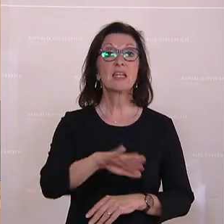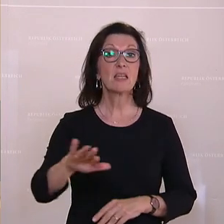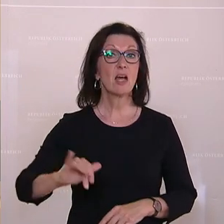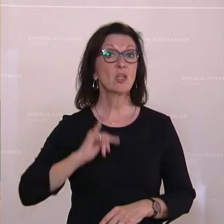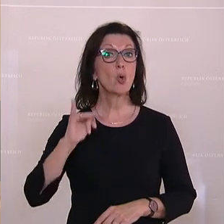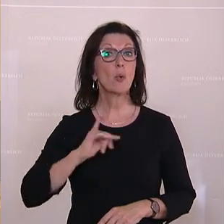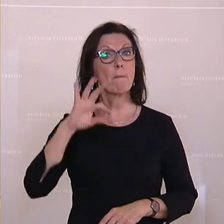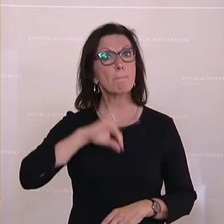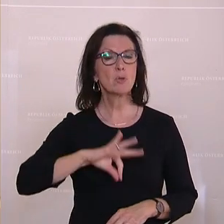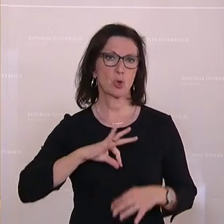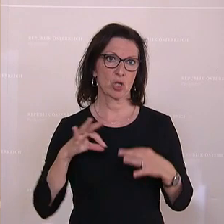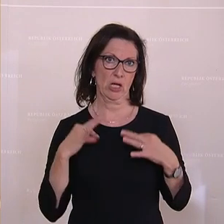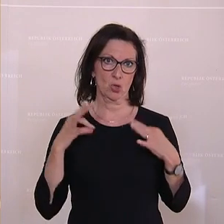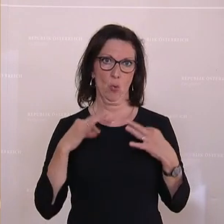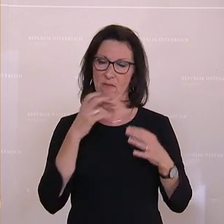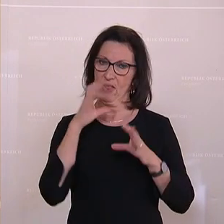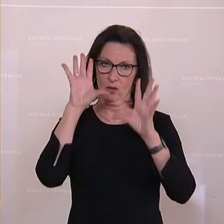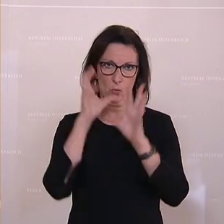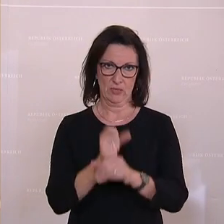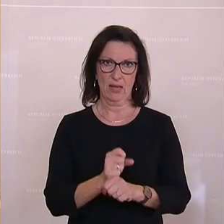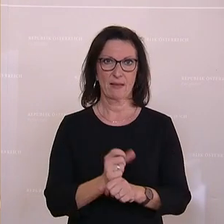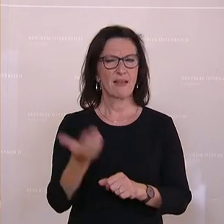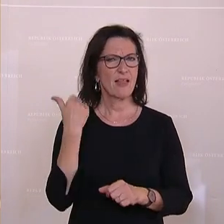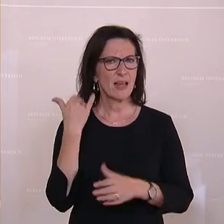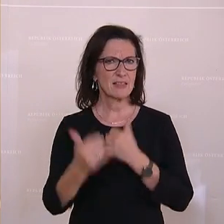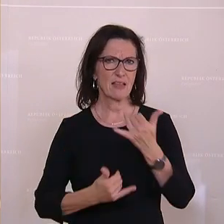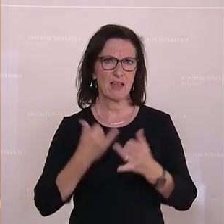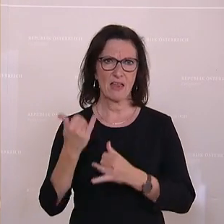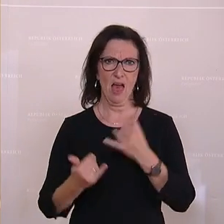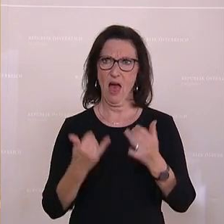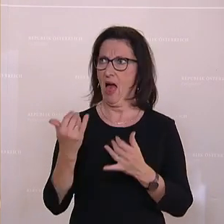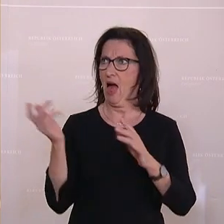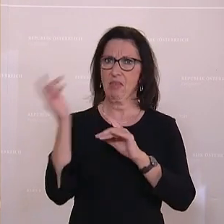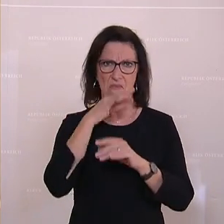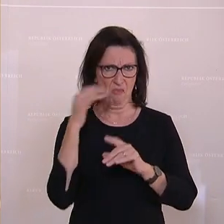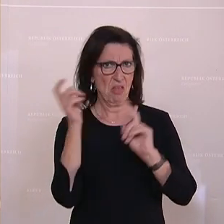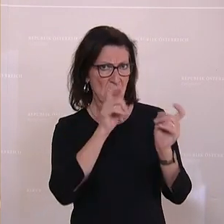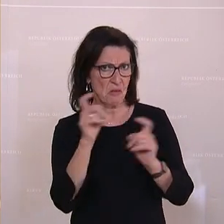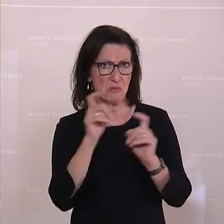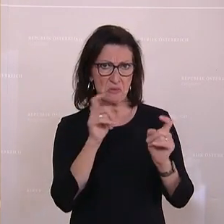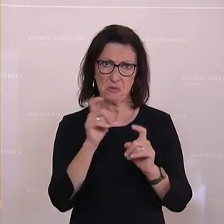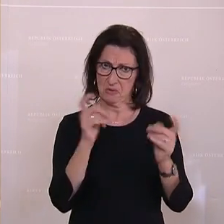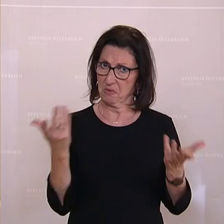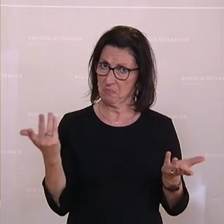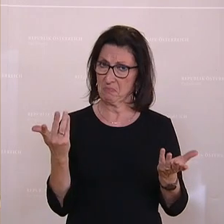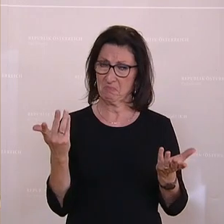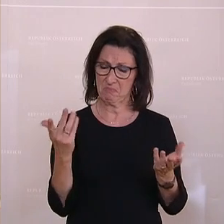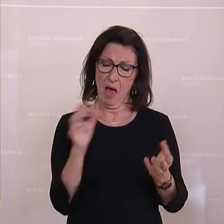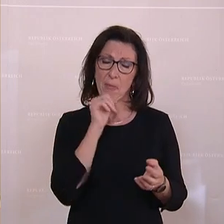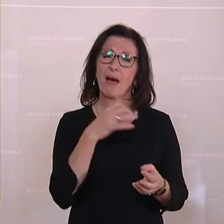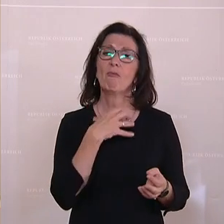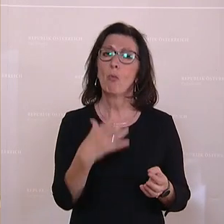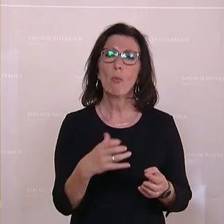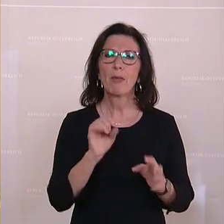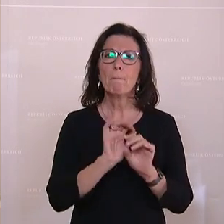Jugendlichen legen, was angesichts der Diskussion in den vergangenen Jahren wohl kaum verwunderlich sein wird. Die Pandemie war hier, wie auch in vielen